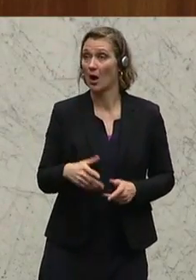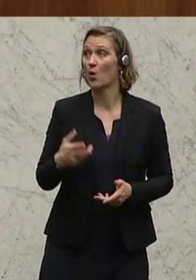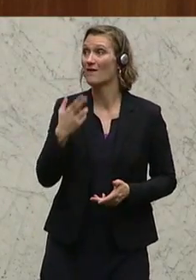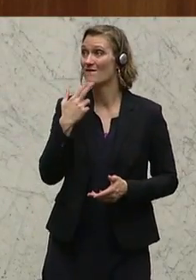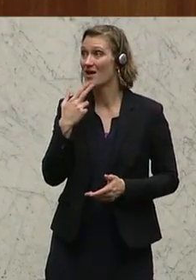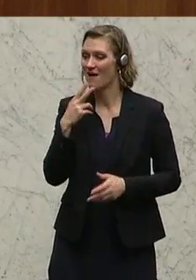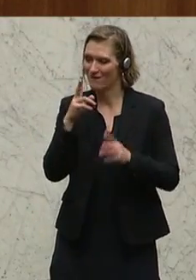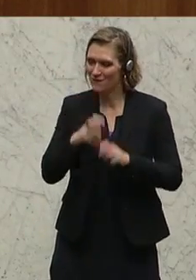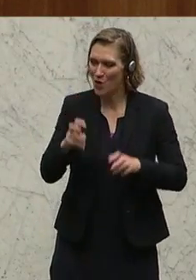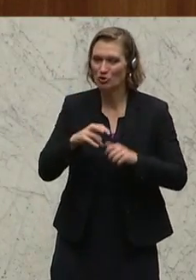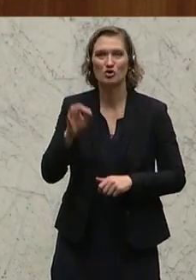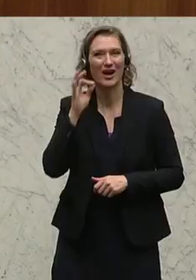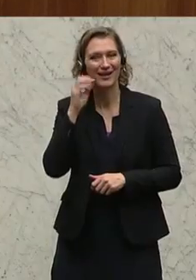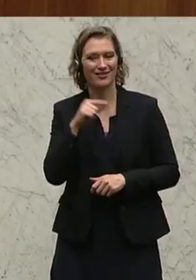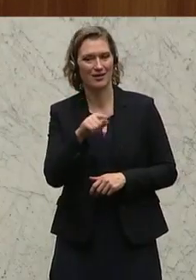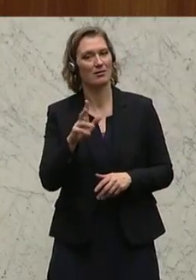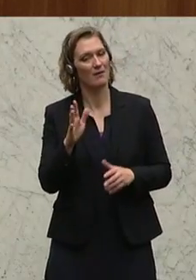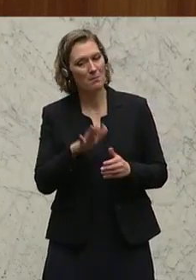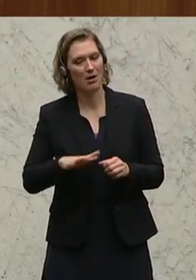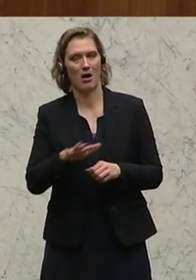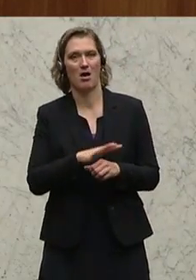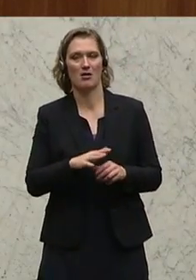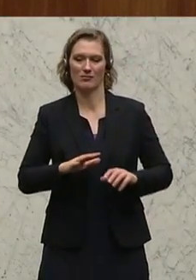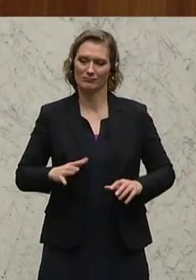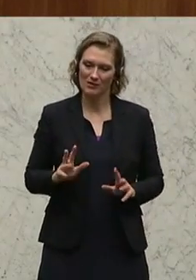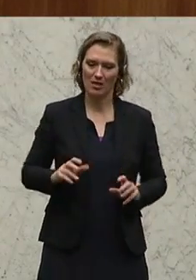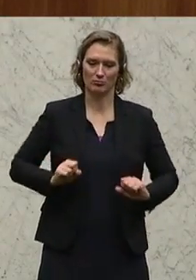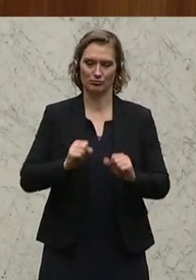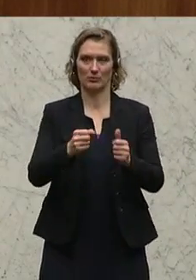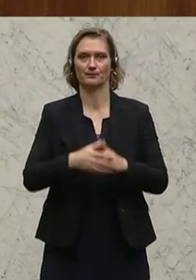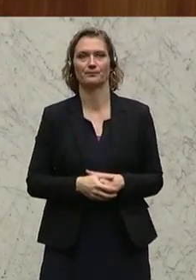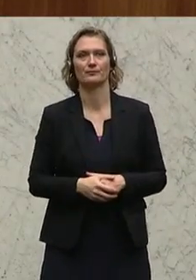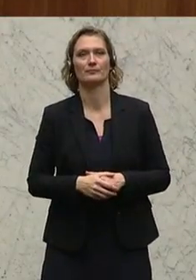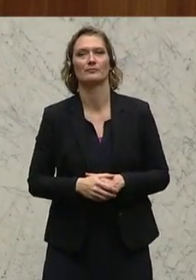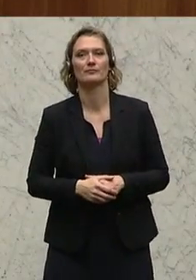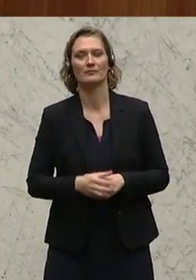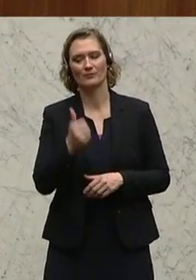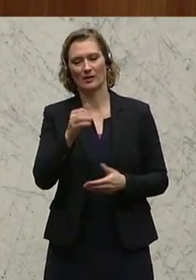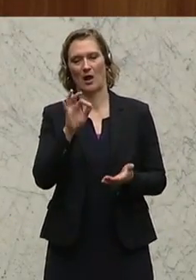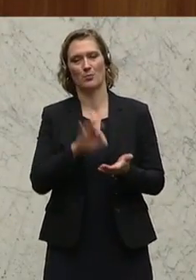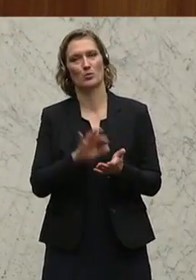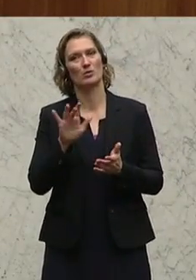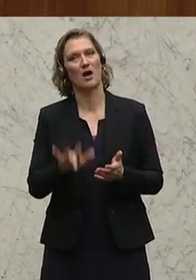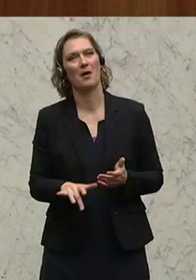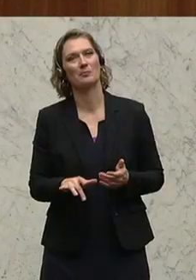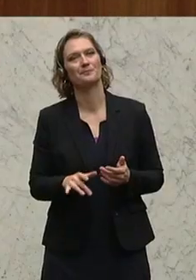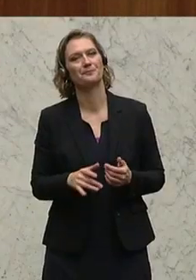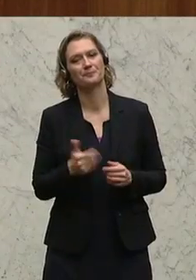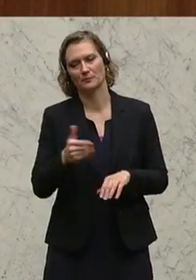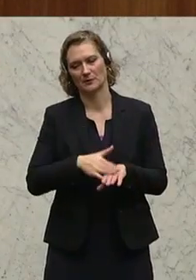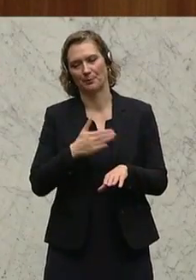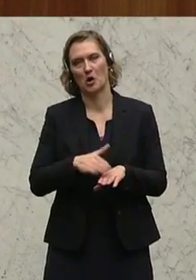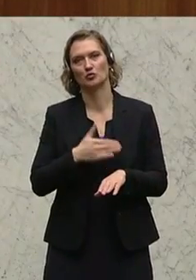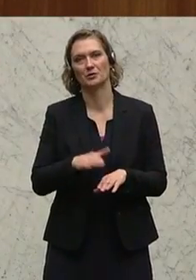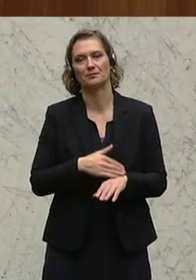Forscherinnen für diese Sparte gewinnen kann. Eines davon ist zum